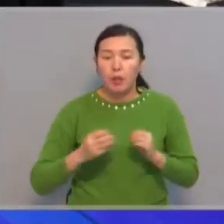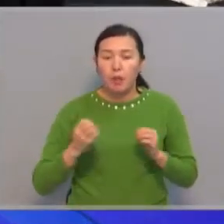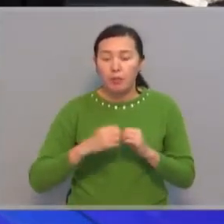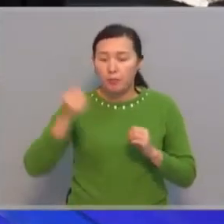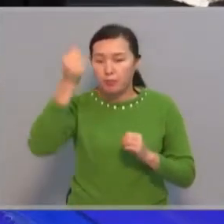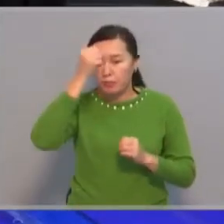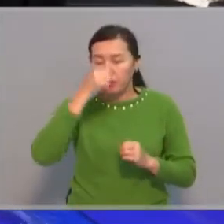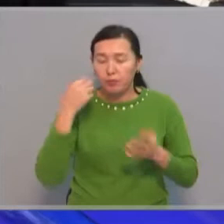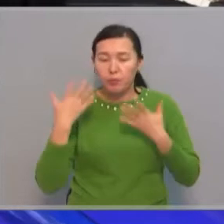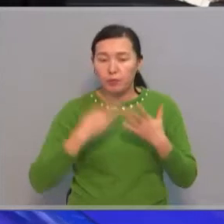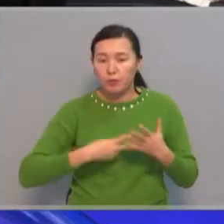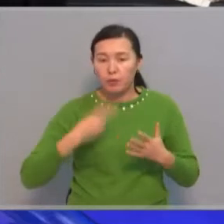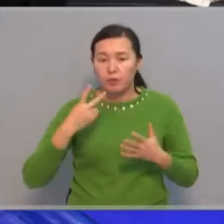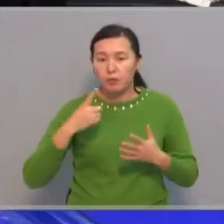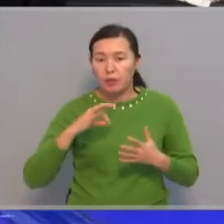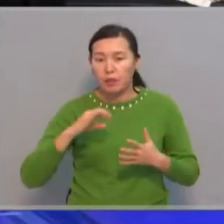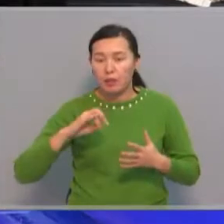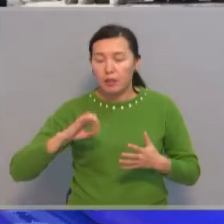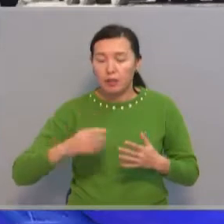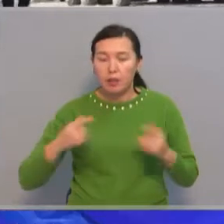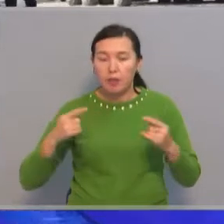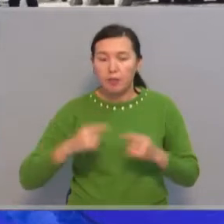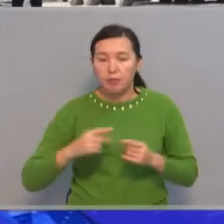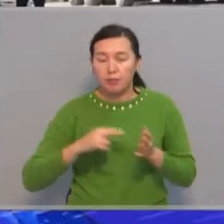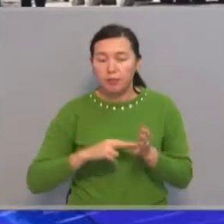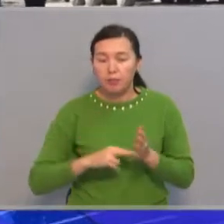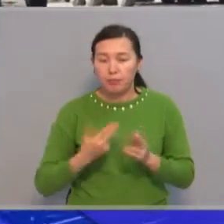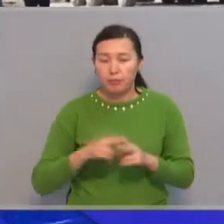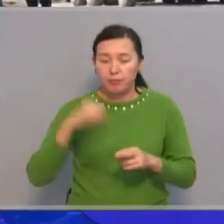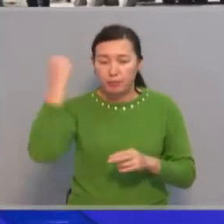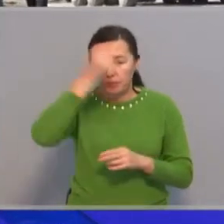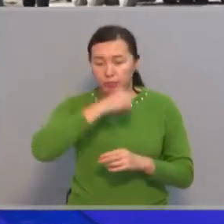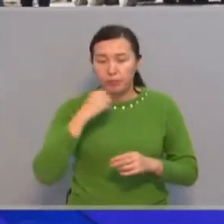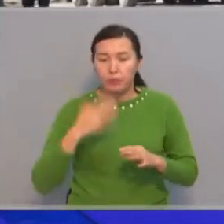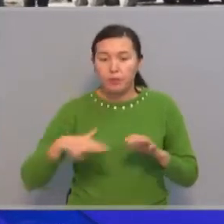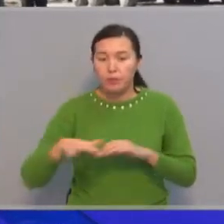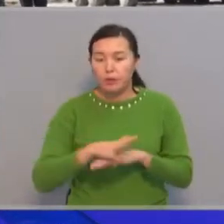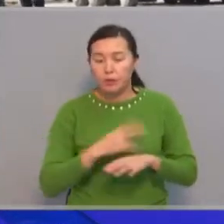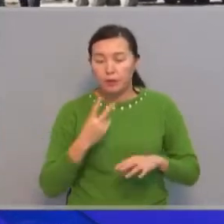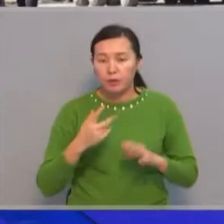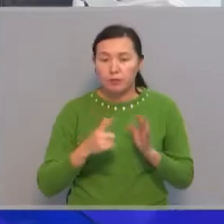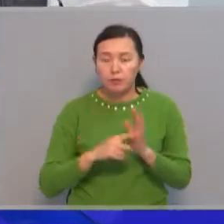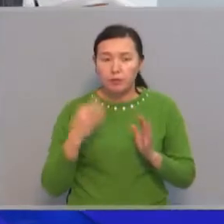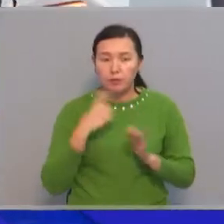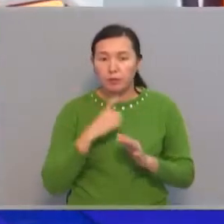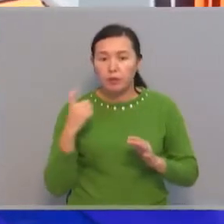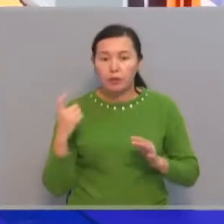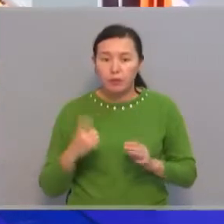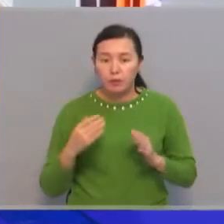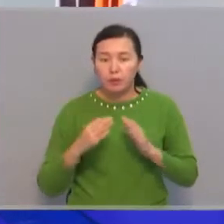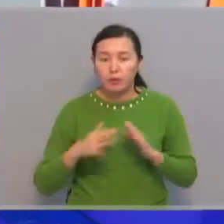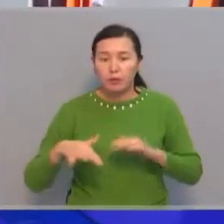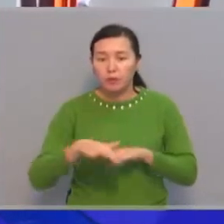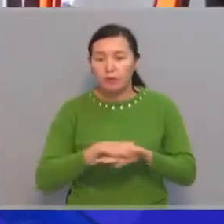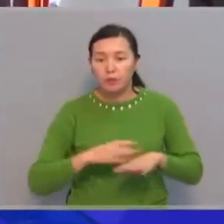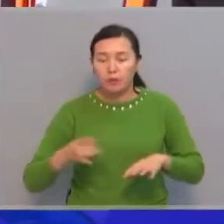месяцев привлечено 21 миллиард тенге. В соответствии с планом текущего года во дворах 27 многоэтажных жилых домов на